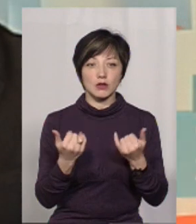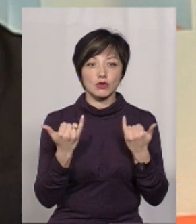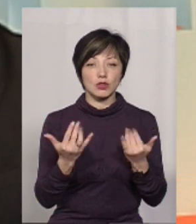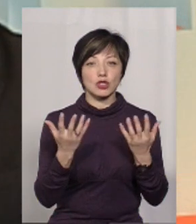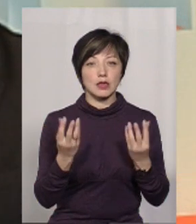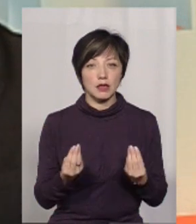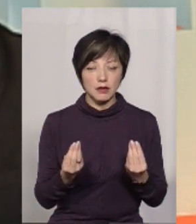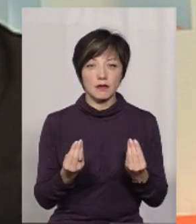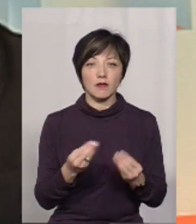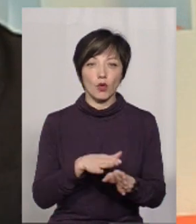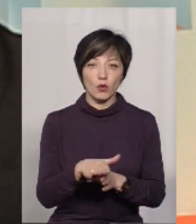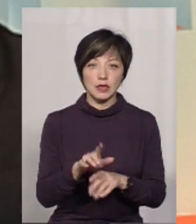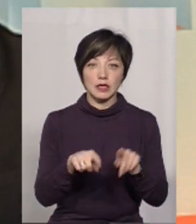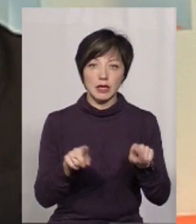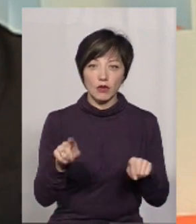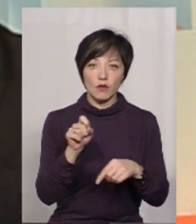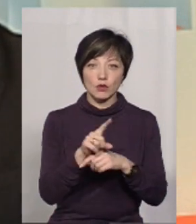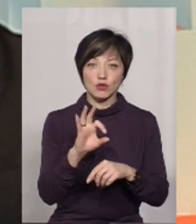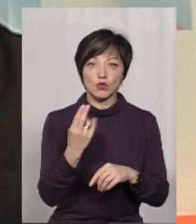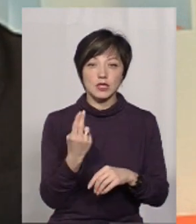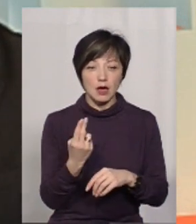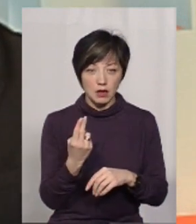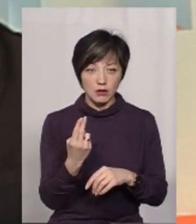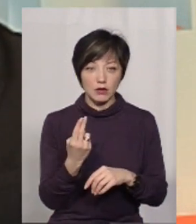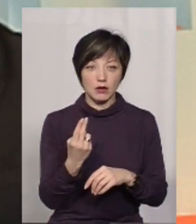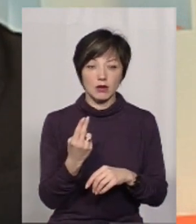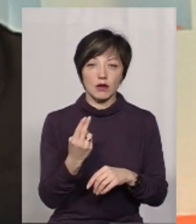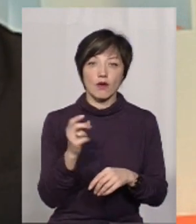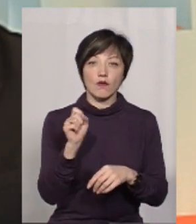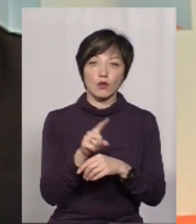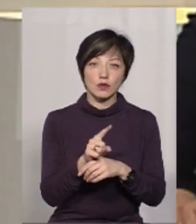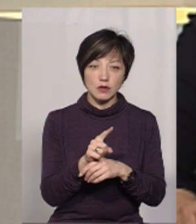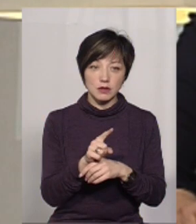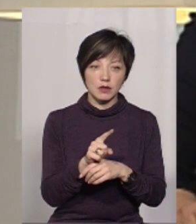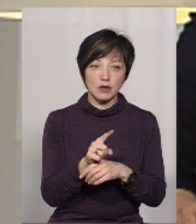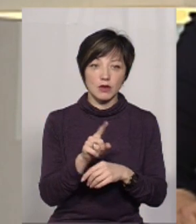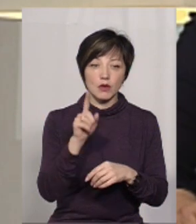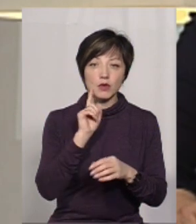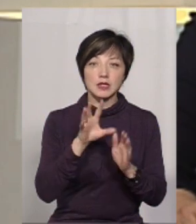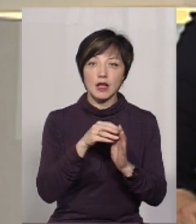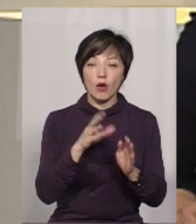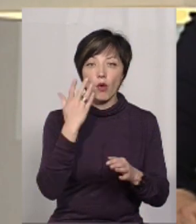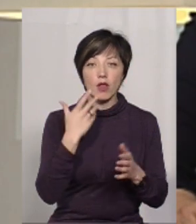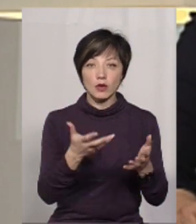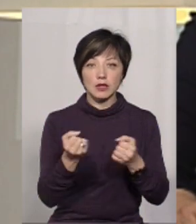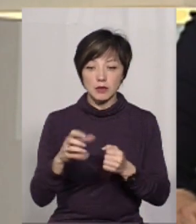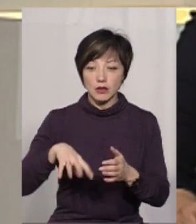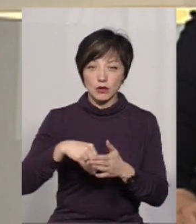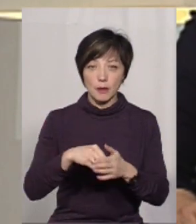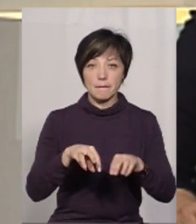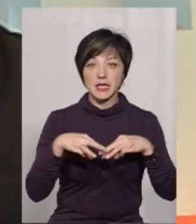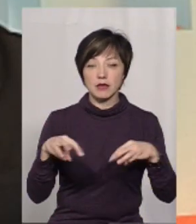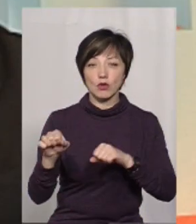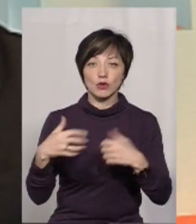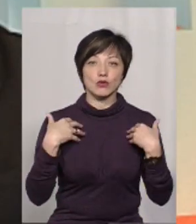сьогоднішній день виконуємо деякусь функцію соціальною або функцію умовного складу. Коли ми отримуємо за рахунок